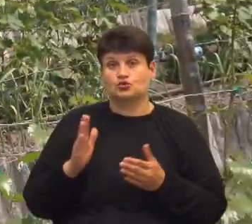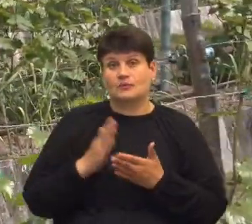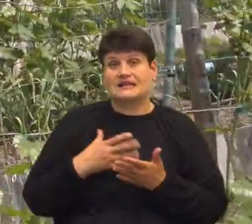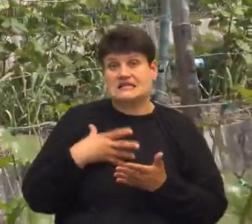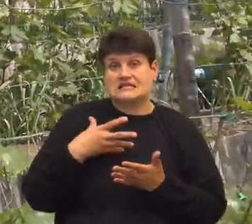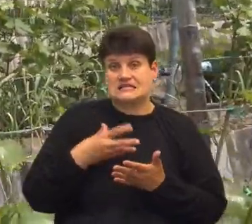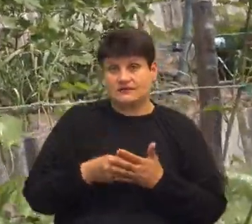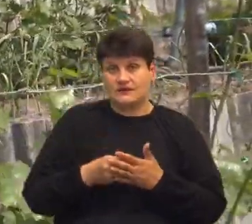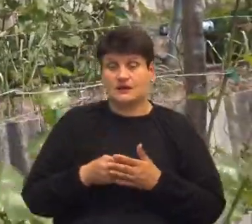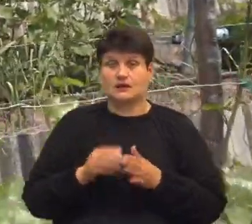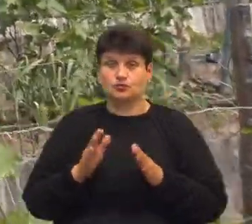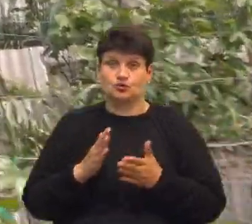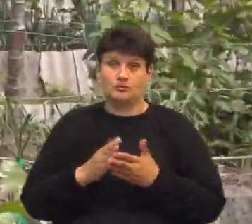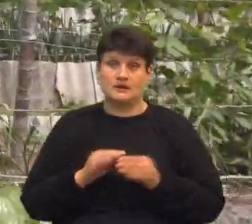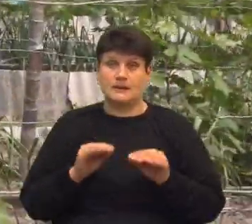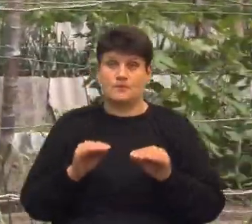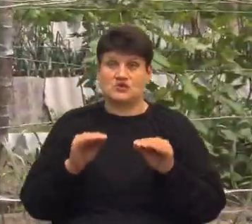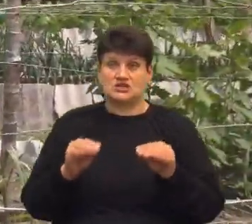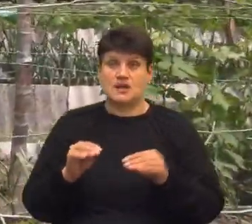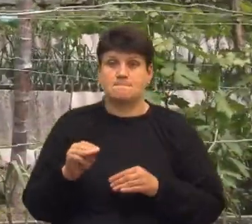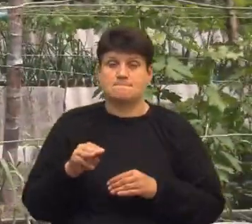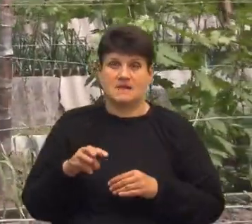посадочний матеріал.